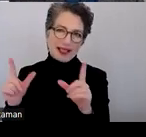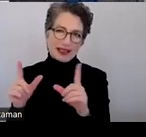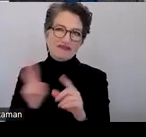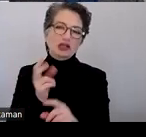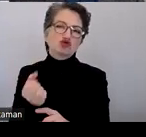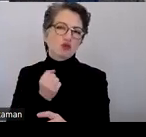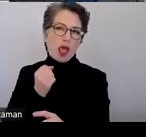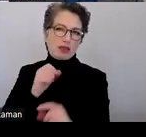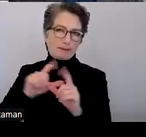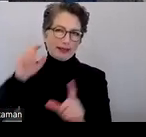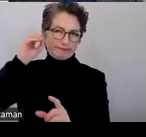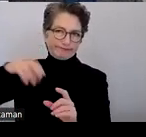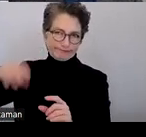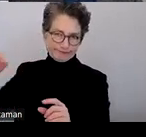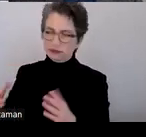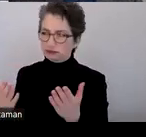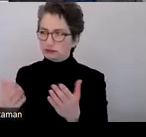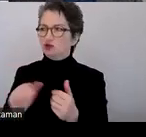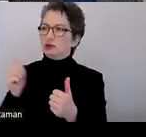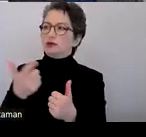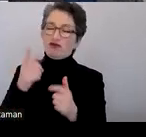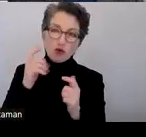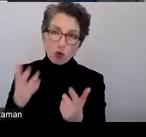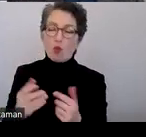Screenshot, Logo, Balkendiagramm und so weiter.